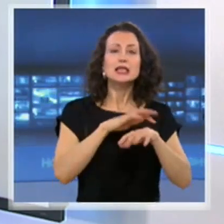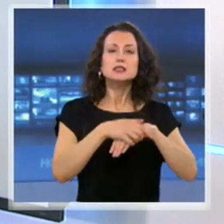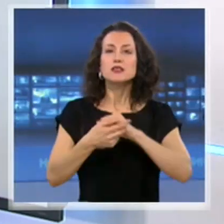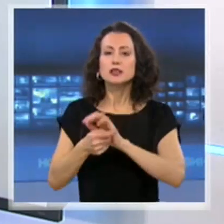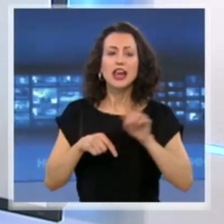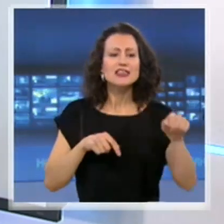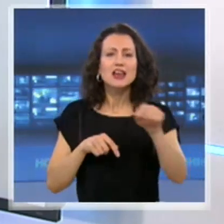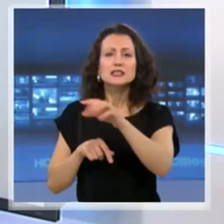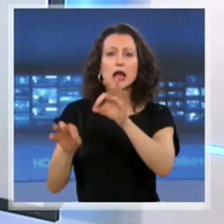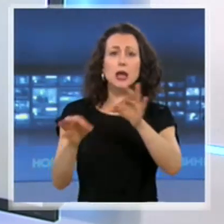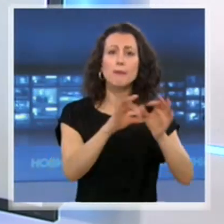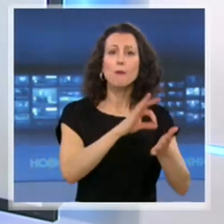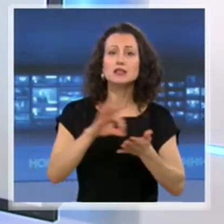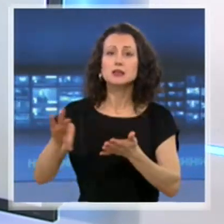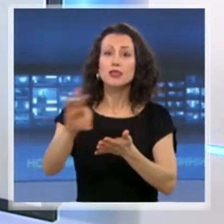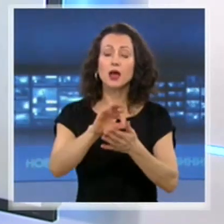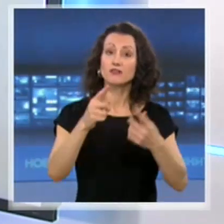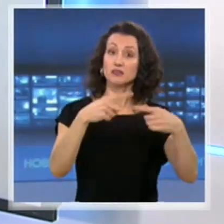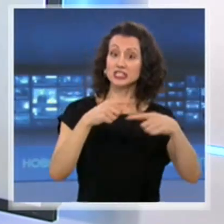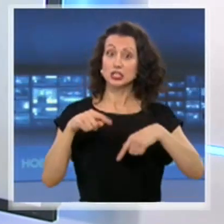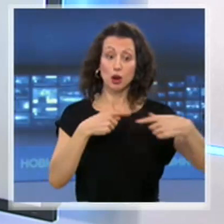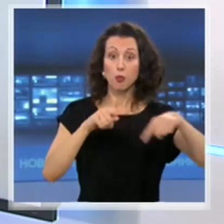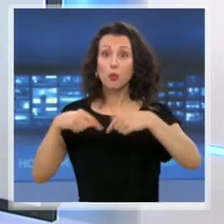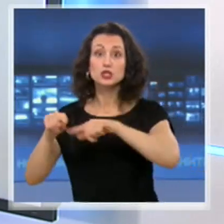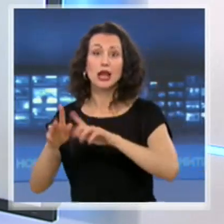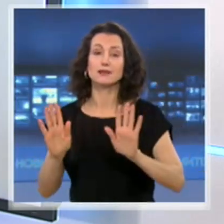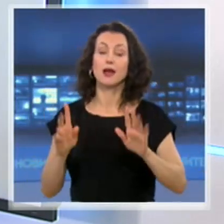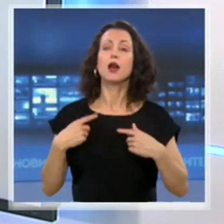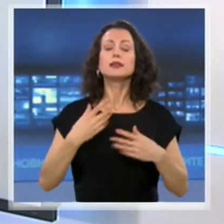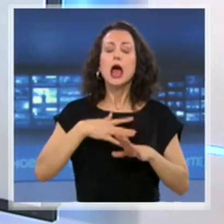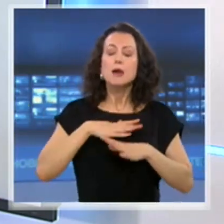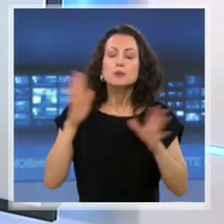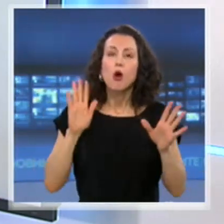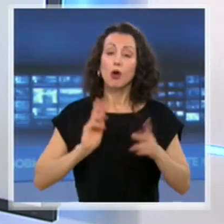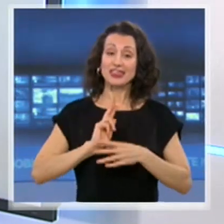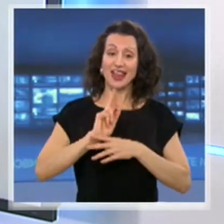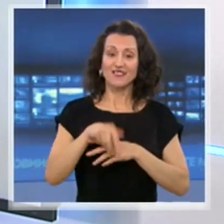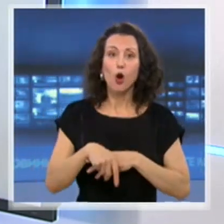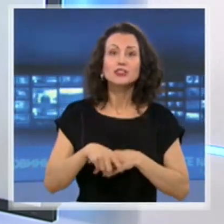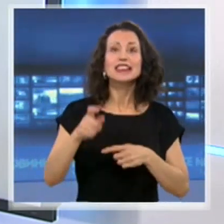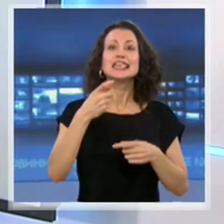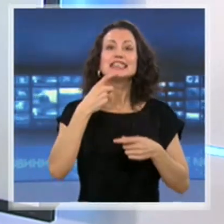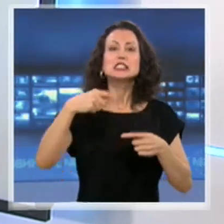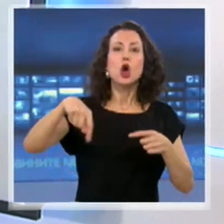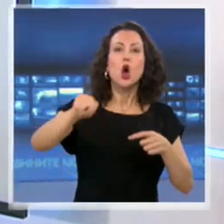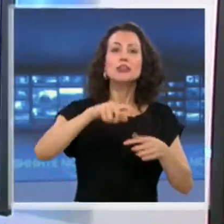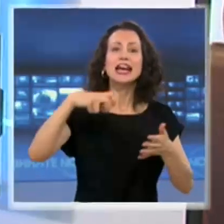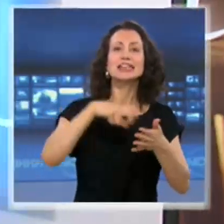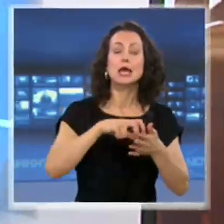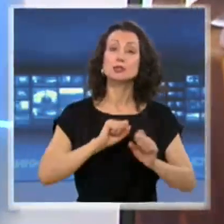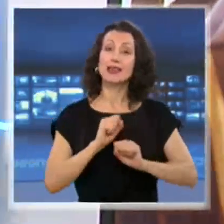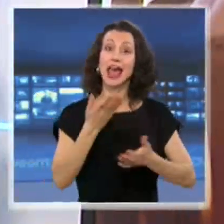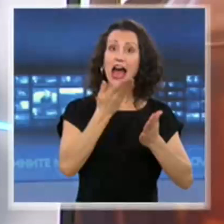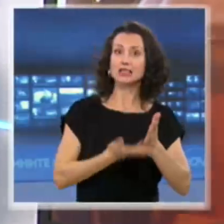различните места, различните помещения, но най-вече на входовете, в зоната на рецепцията, както и при асансьорите. Храната.